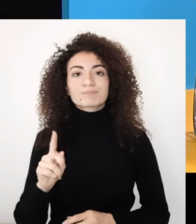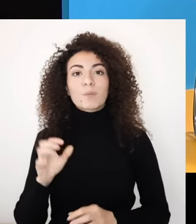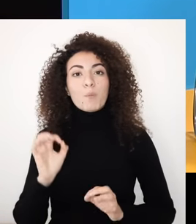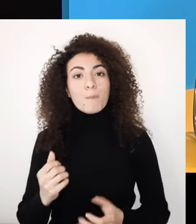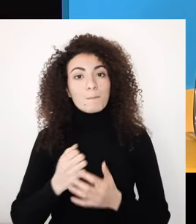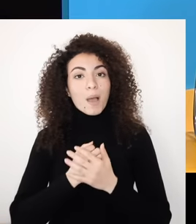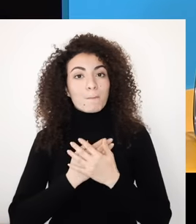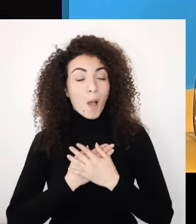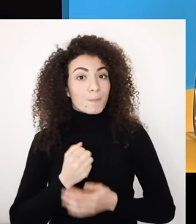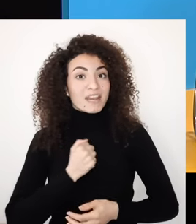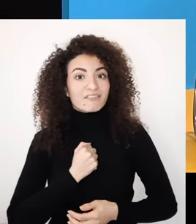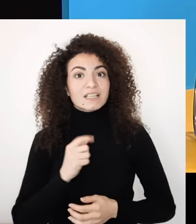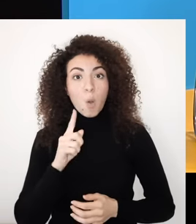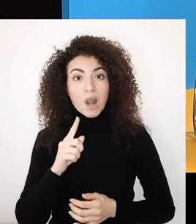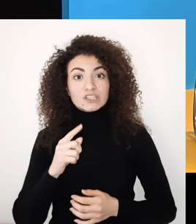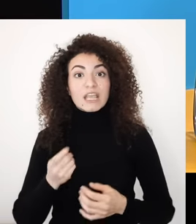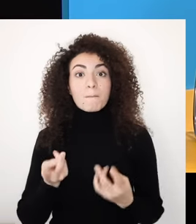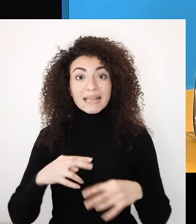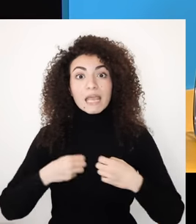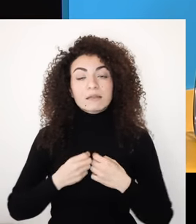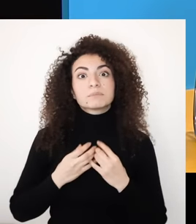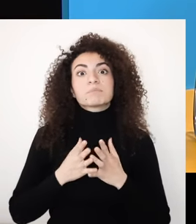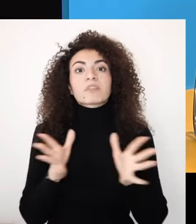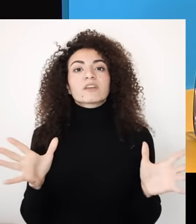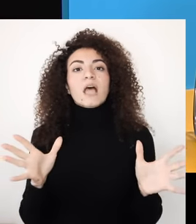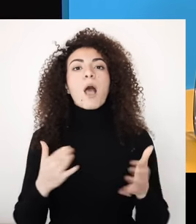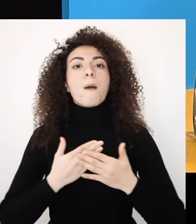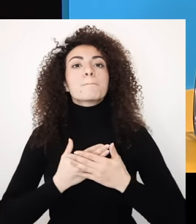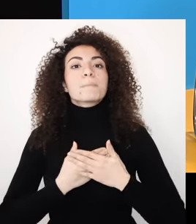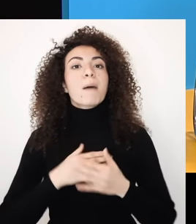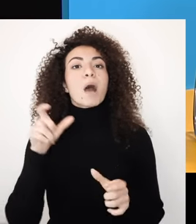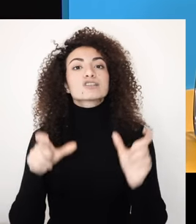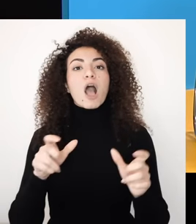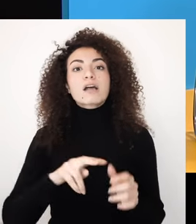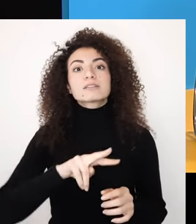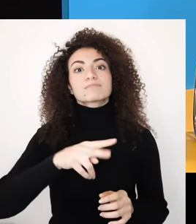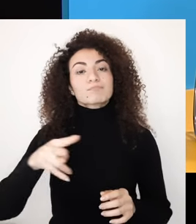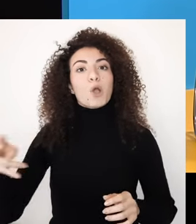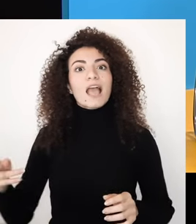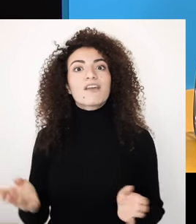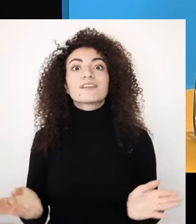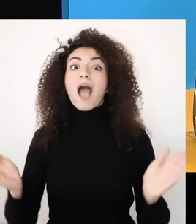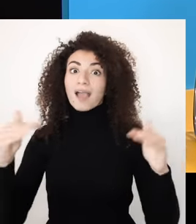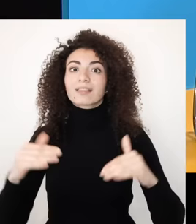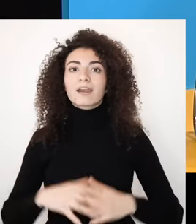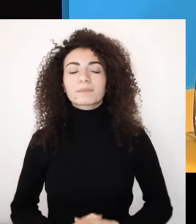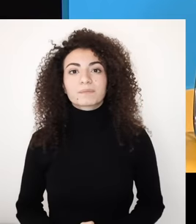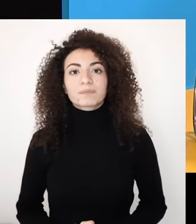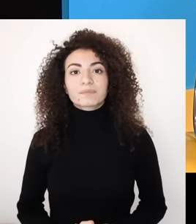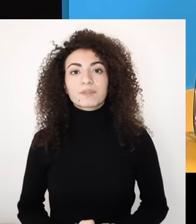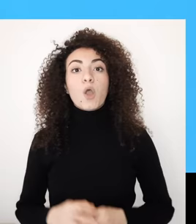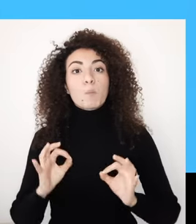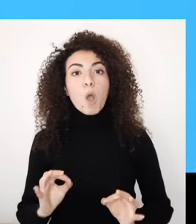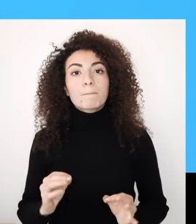تجاه نفسنا هو ركيزة تجعلنا نفتح أكتر للآخر نتقبله أكتر بهويته الفريدة انطلاقة من حبنا